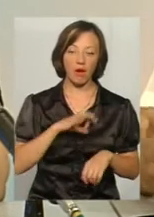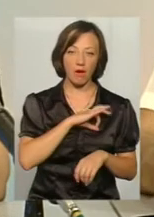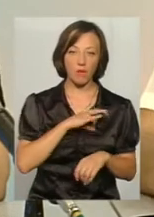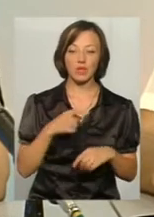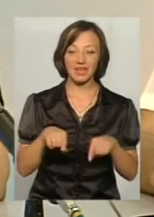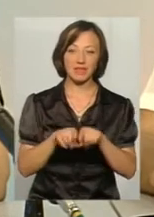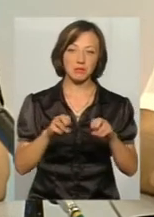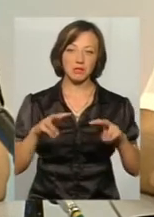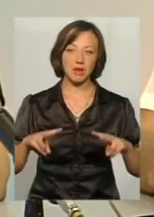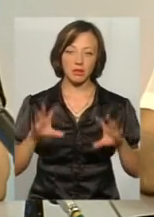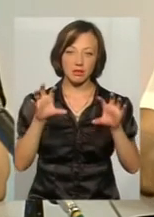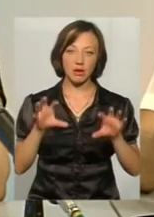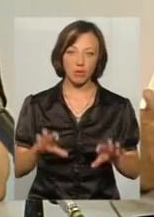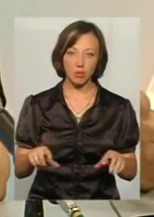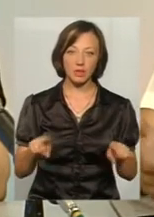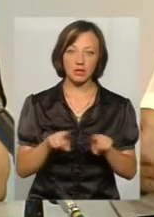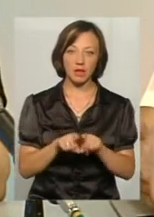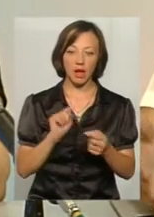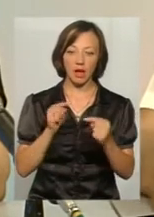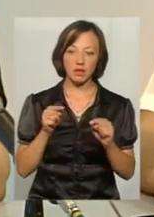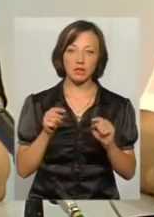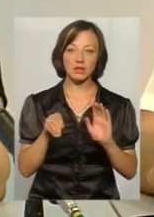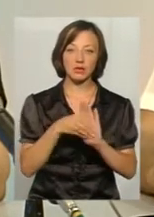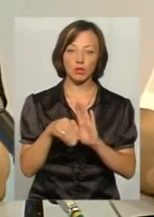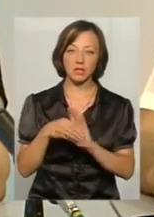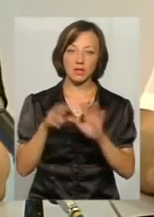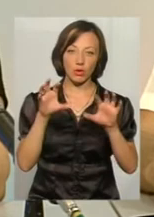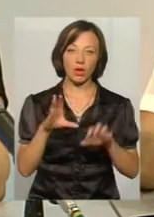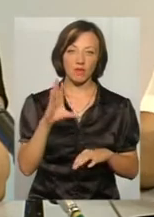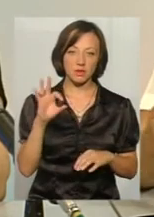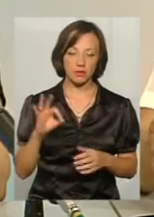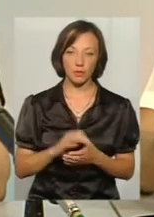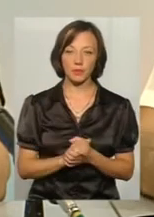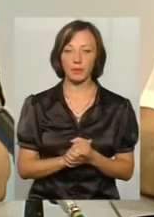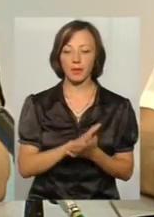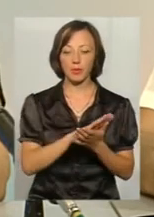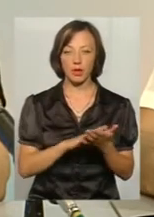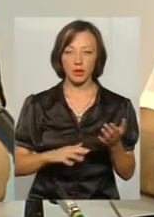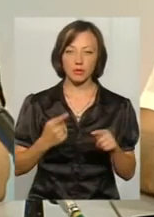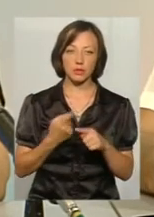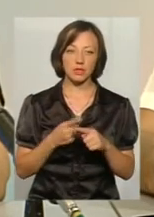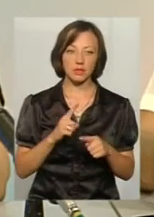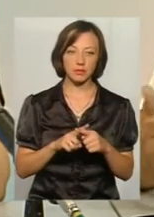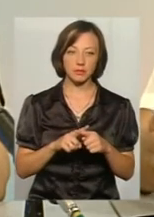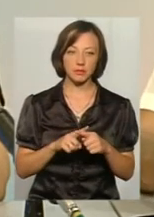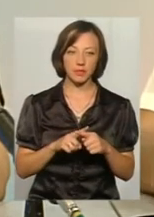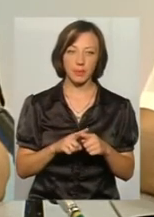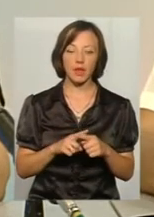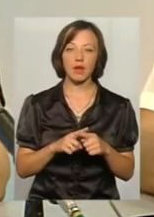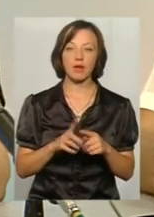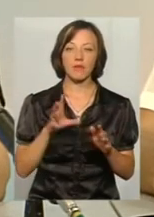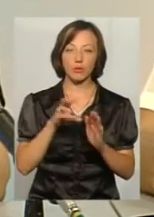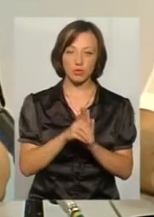спеціальні закони, так і антикорупційне законодавство. В подальшому, в цей блок